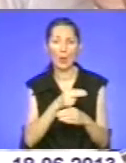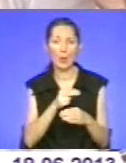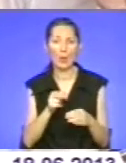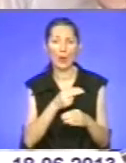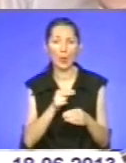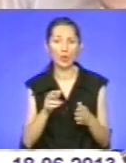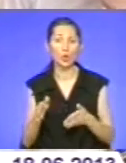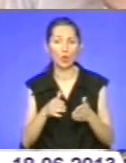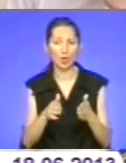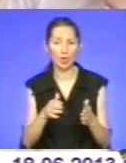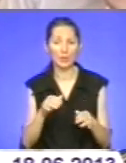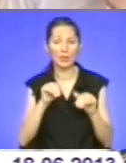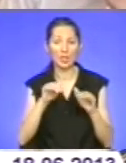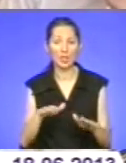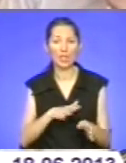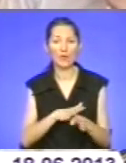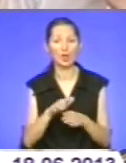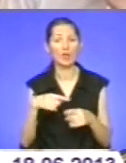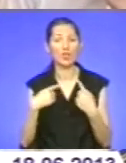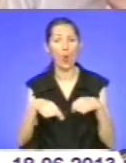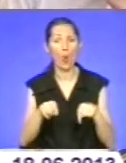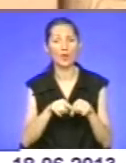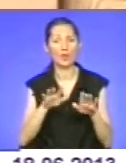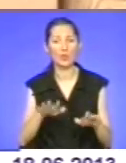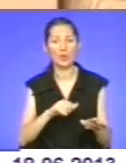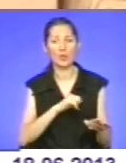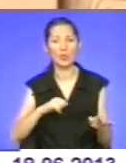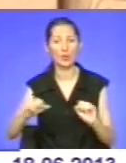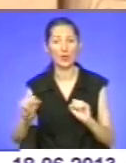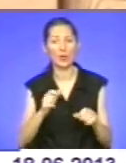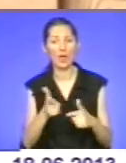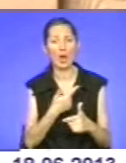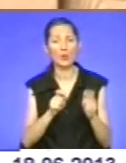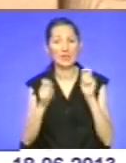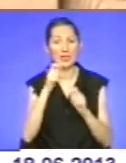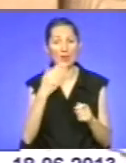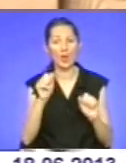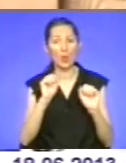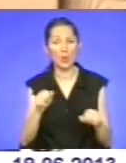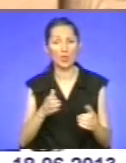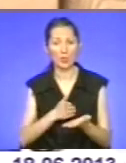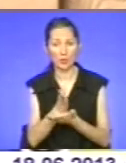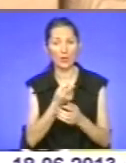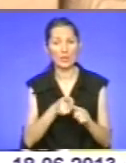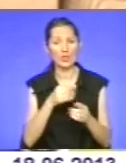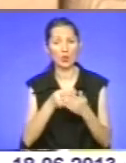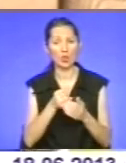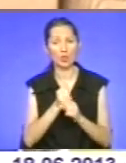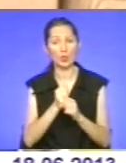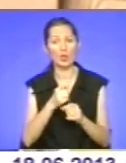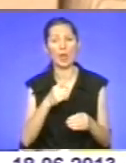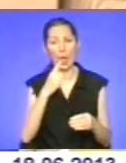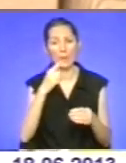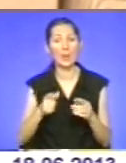Рішенням виконавчих органів місцевого самоврядування або сесії ви можете стримувати ці кошти і зробити під'їзні дороги до